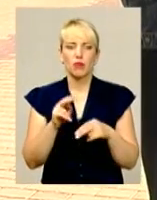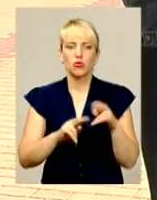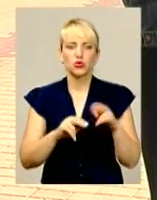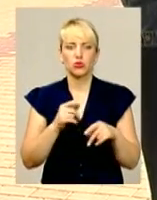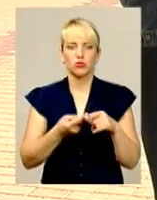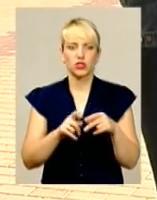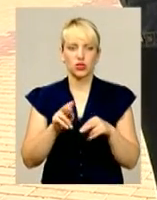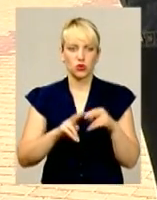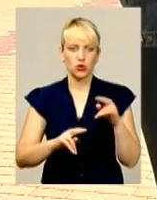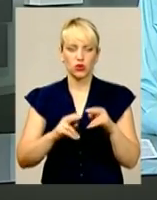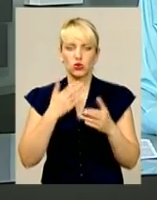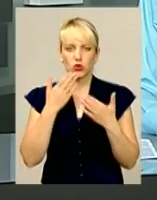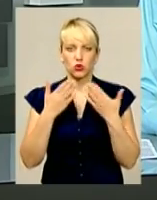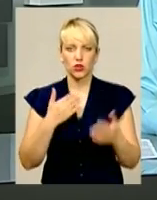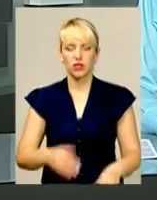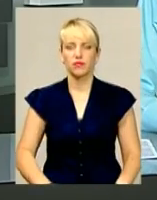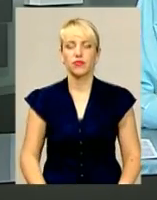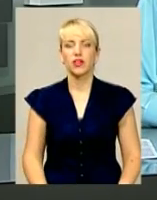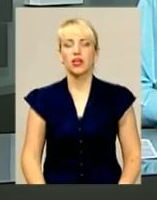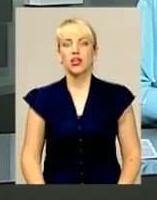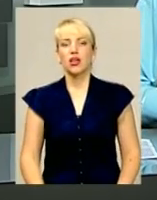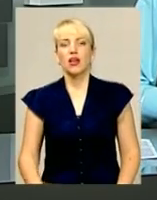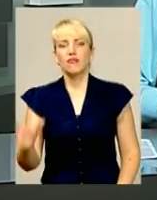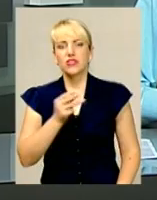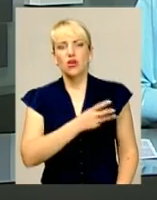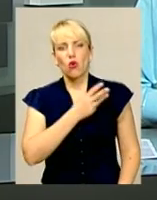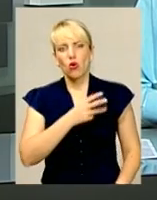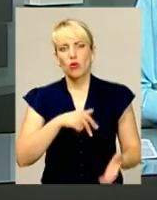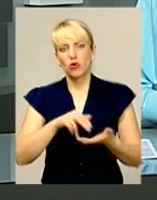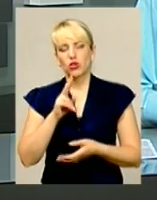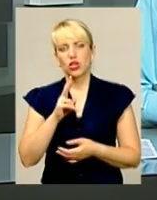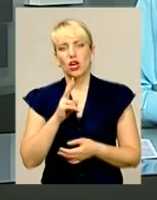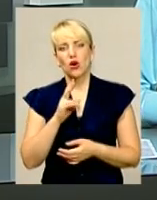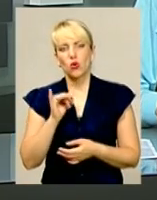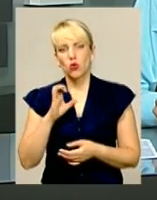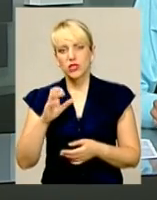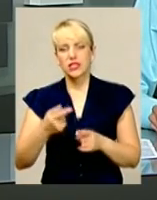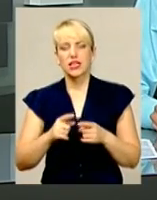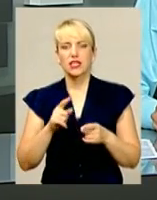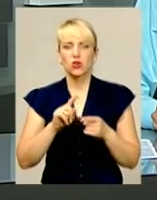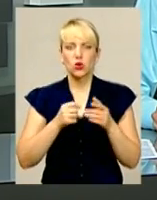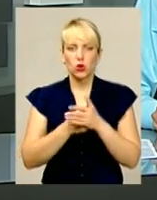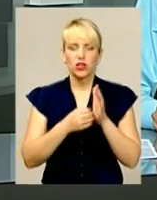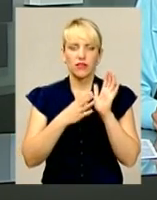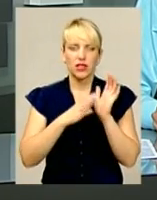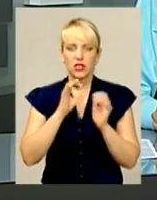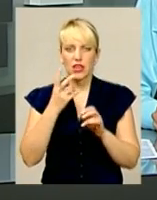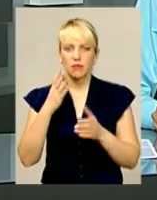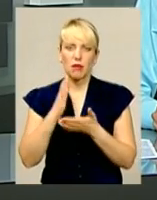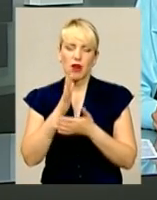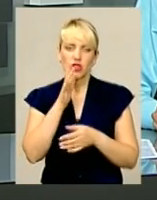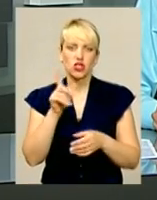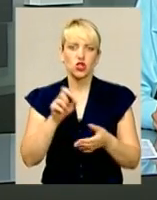самі, що ми хочемо. Усі охочі пройти курс «Ліцензія на шлюб» до 19 серпня мають час, щоб